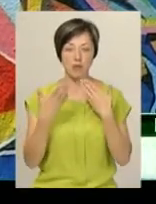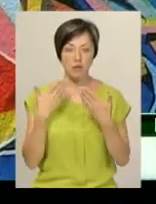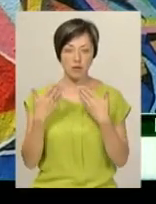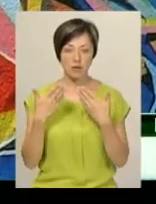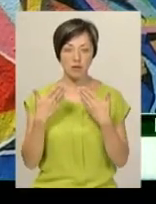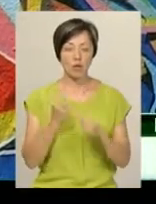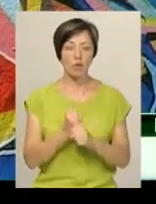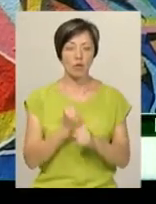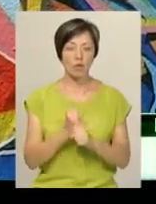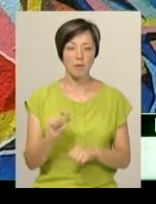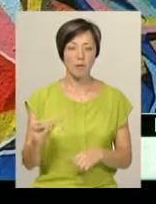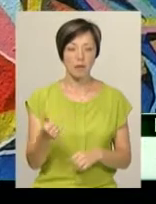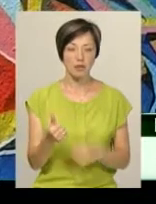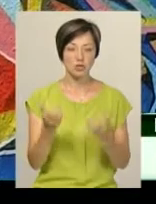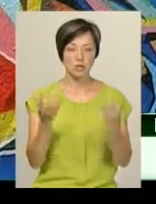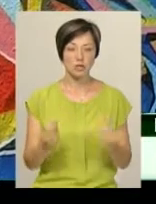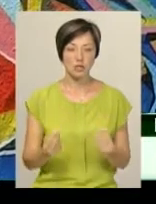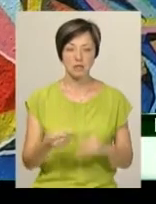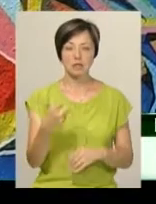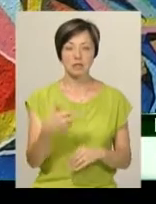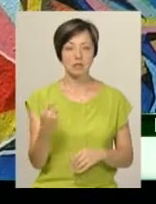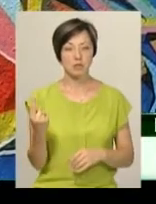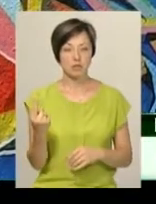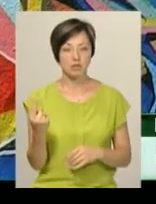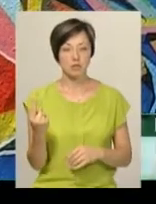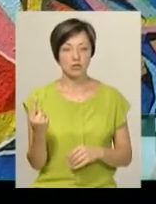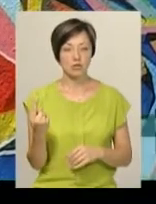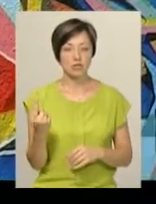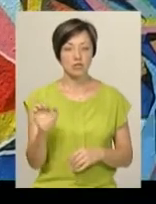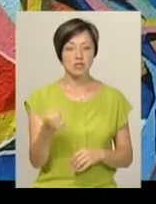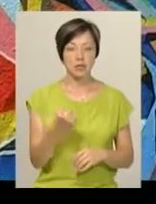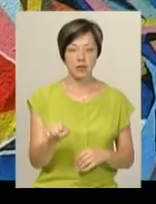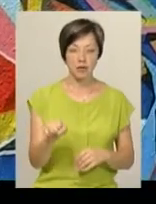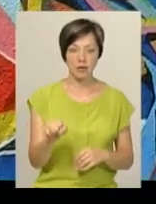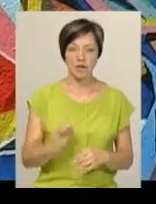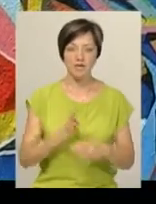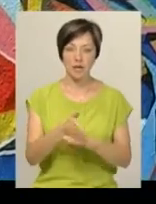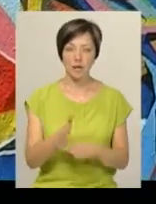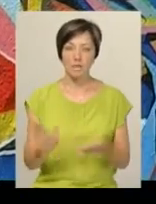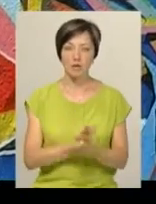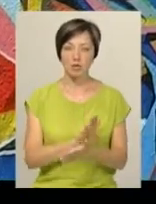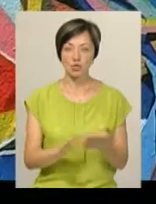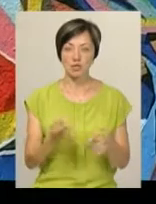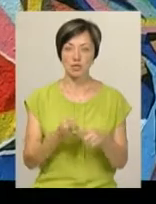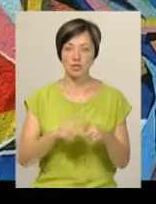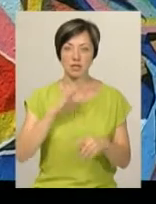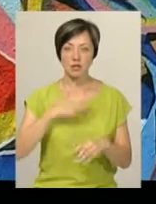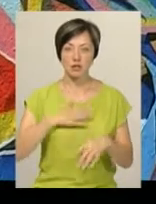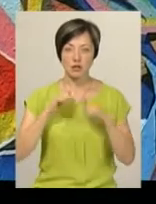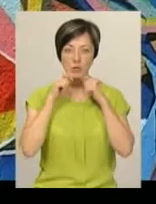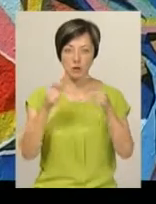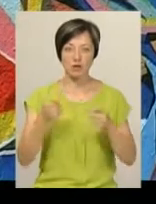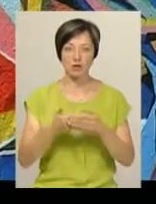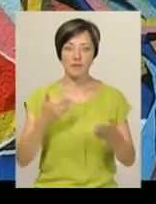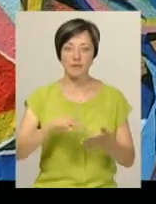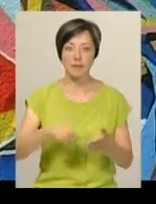робимо перший день, 31 серпня, вхід безкоштовний. Це буде наш подарунок, як від